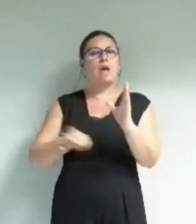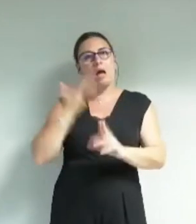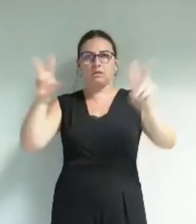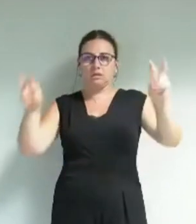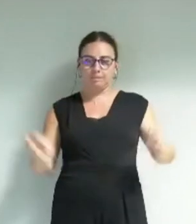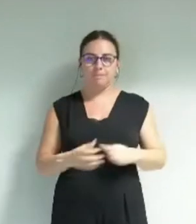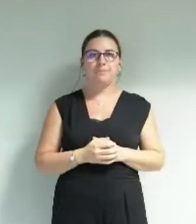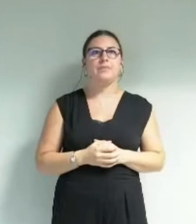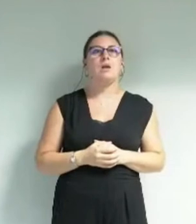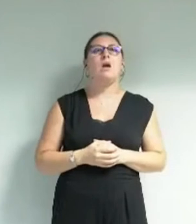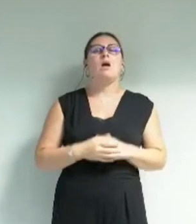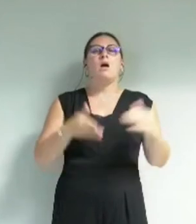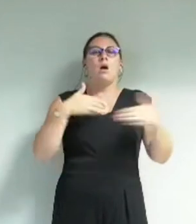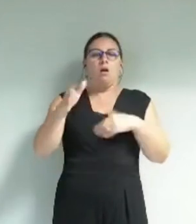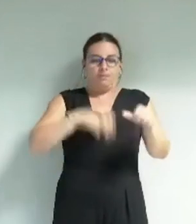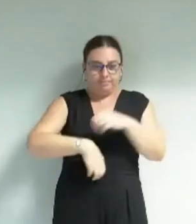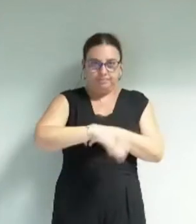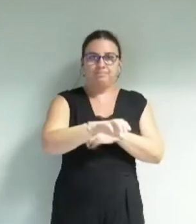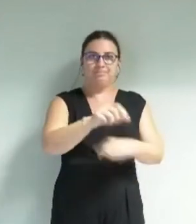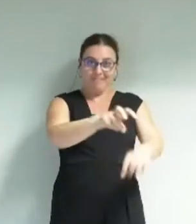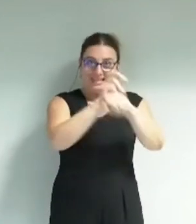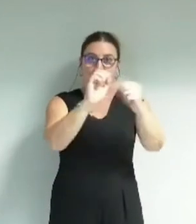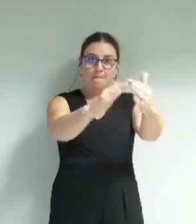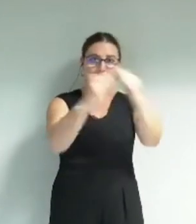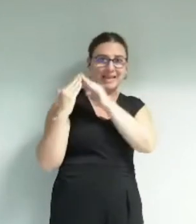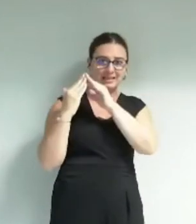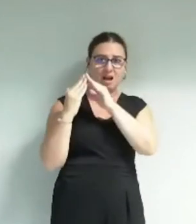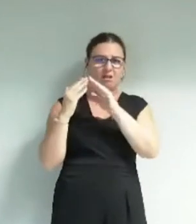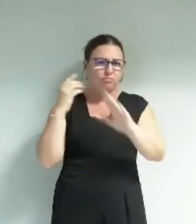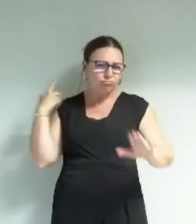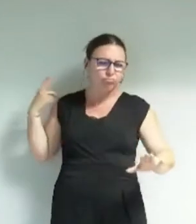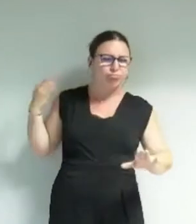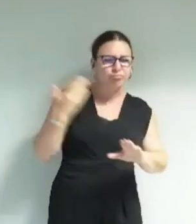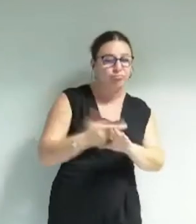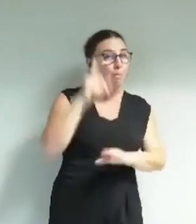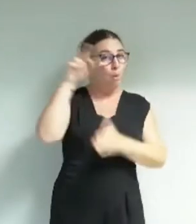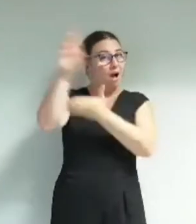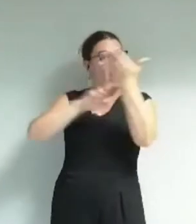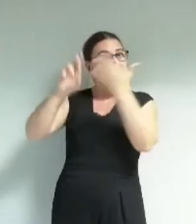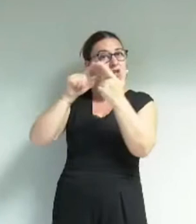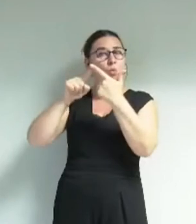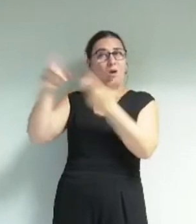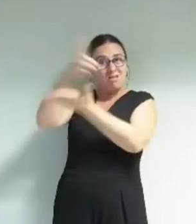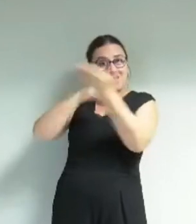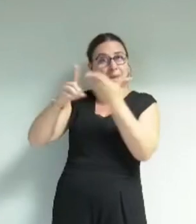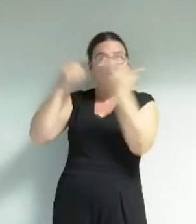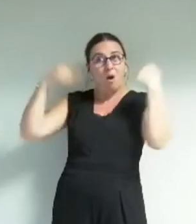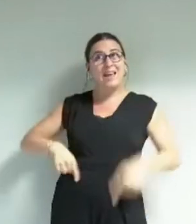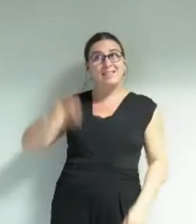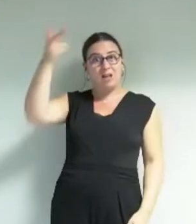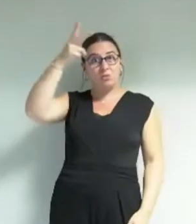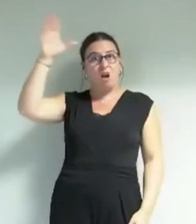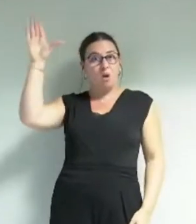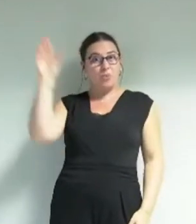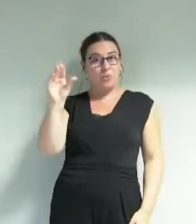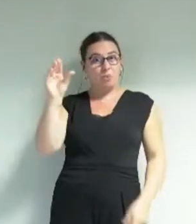subvention de fonctionnement maintenue au magasin depuis toutes ces années alors que la région le département et l'état ont baissé